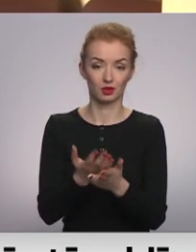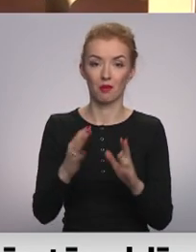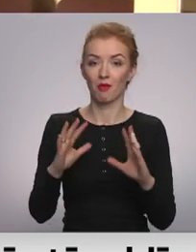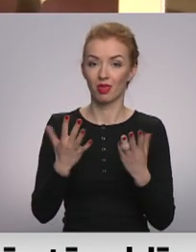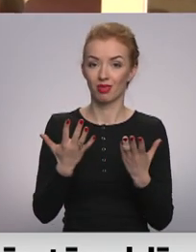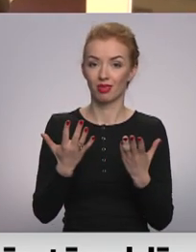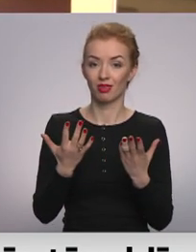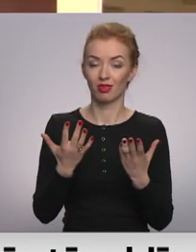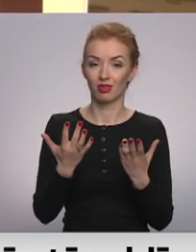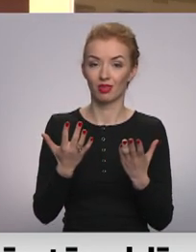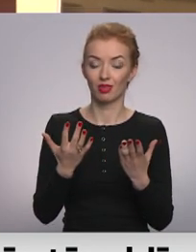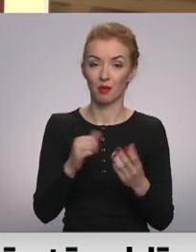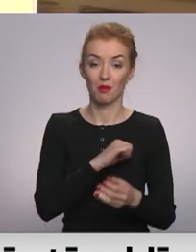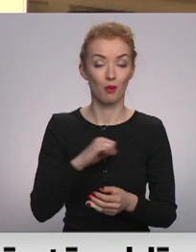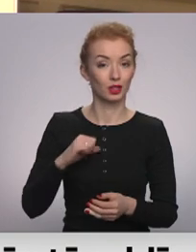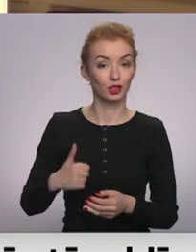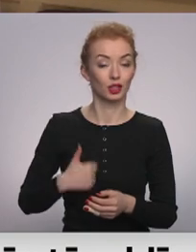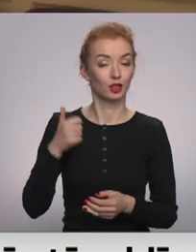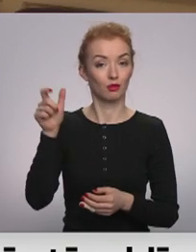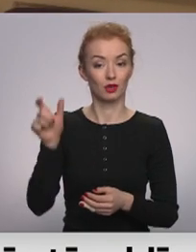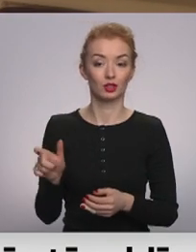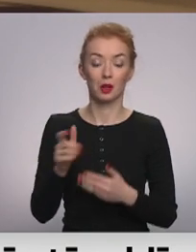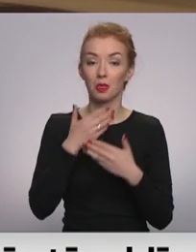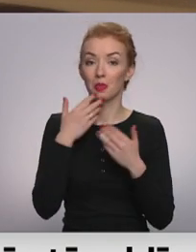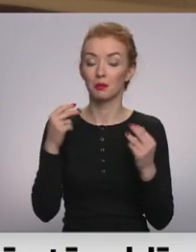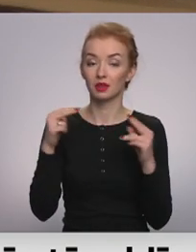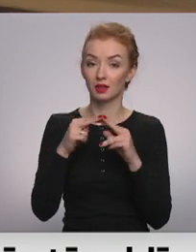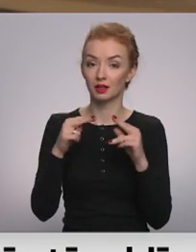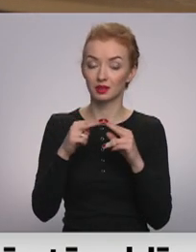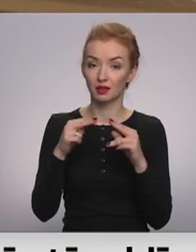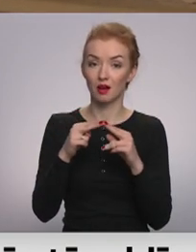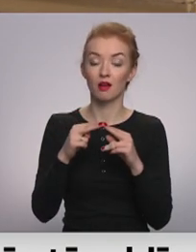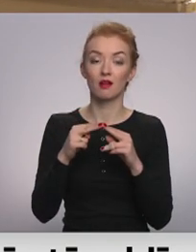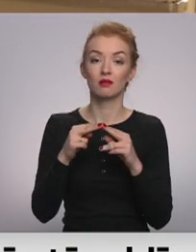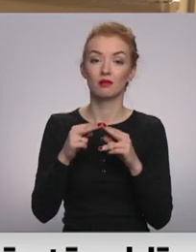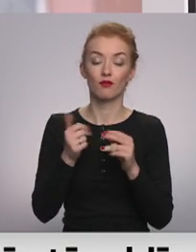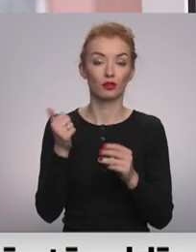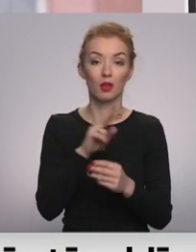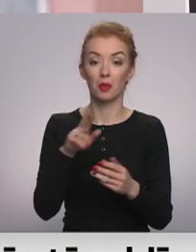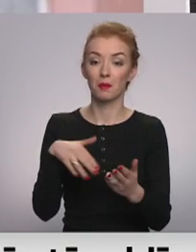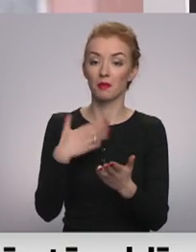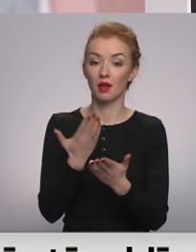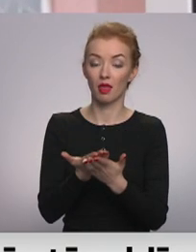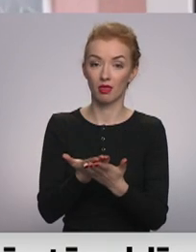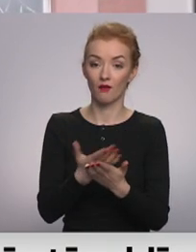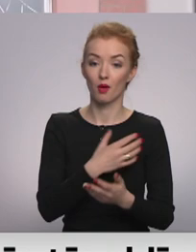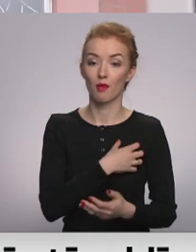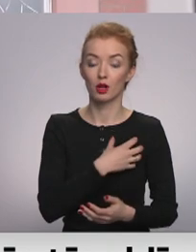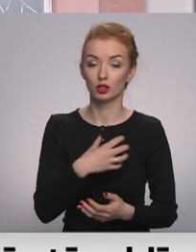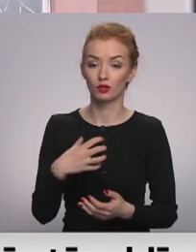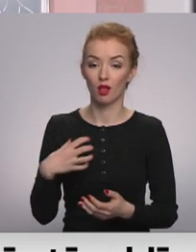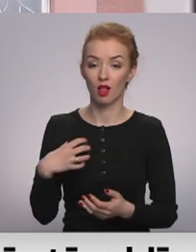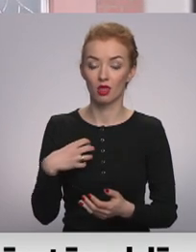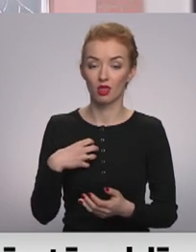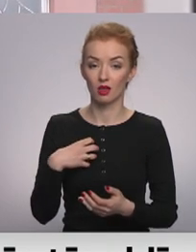Bet pats īpašnieks nebija sazinājies tādā veidā, kā viņš nepiedāvāja pašvaldībai